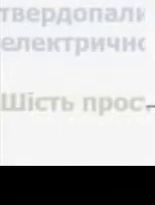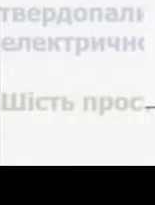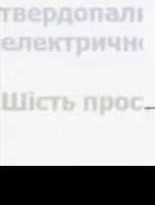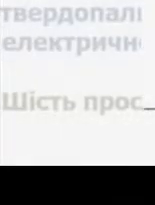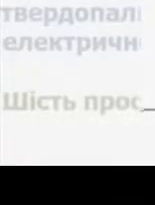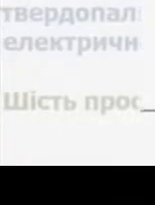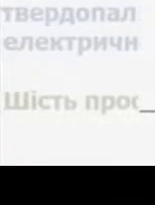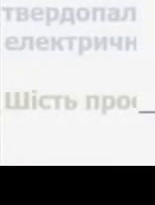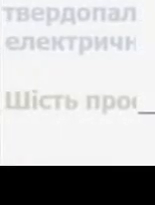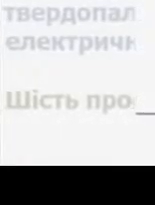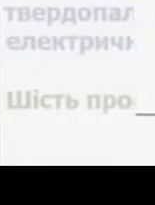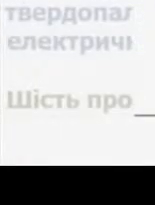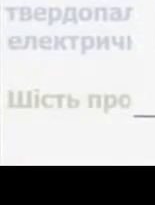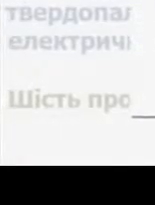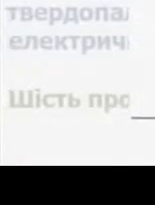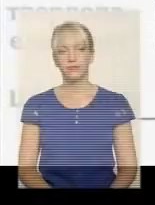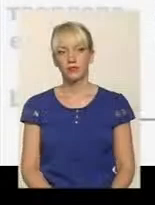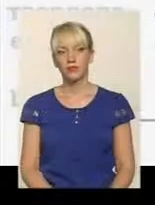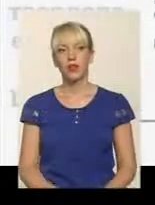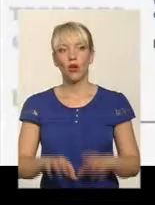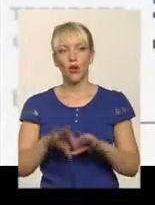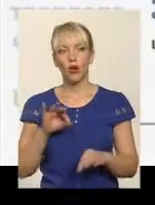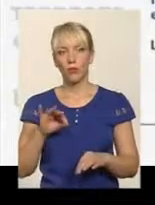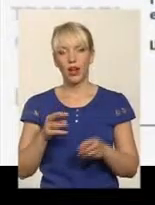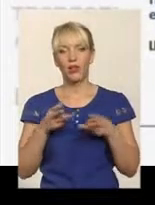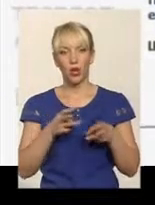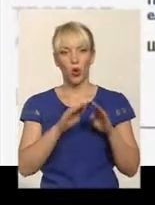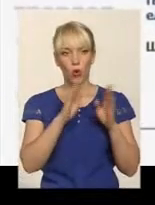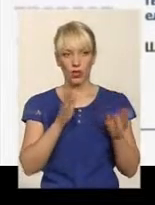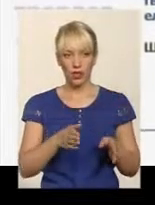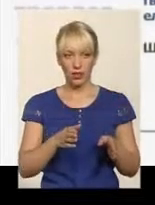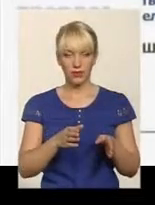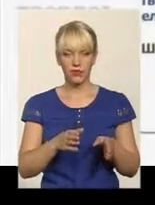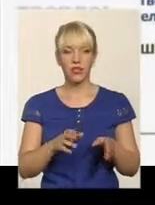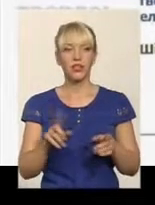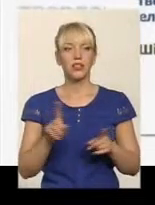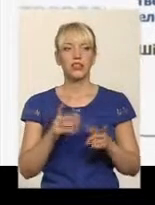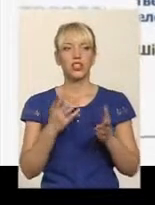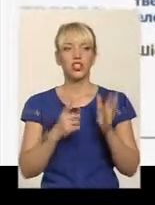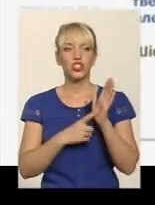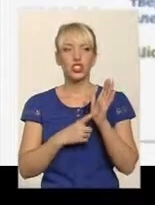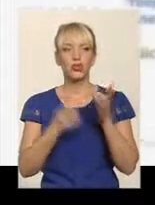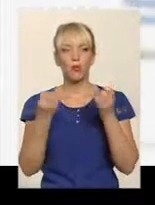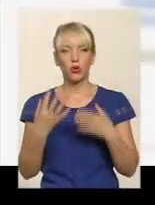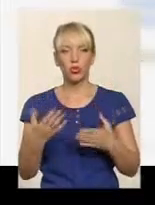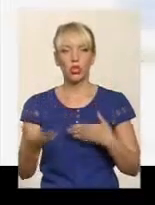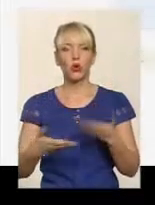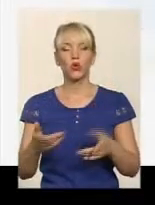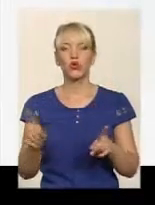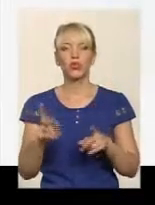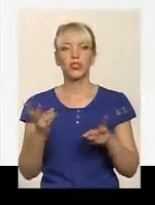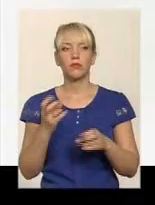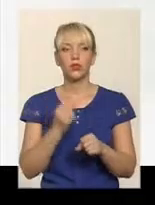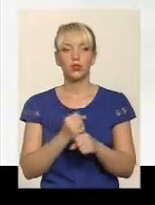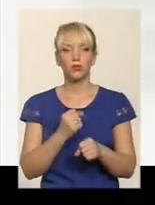Насамперед треба обрати котел, які там шість простих кроків, що нам треба зробити.